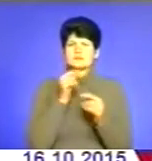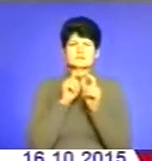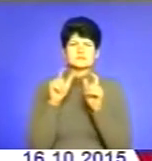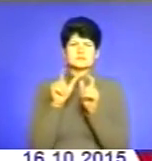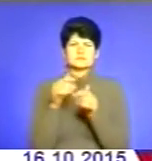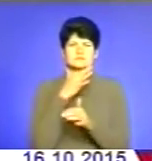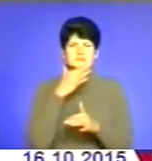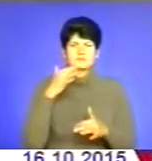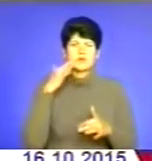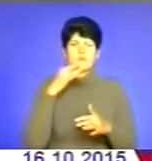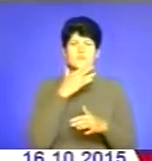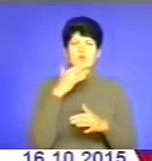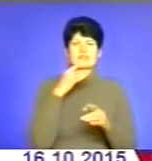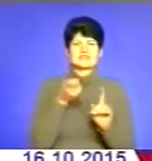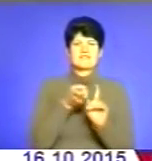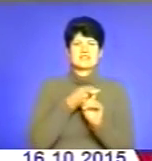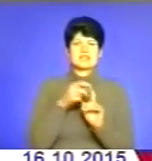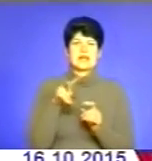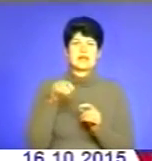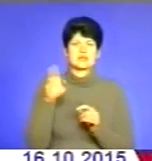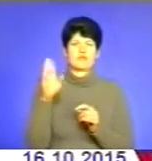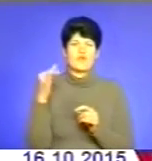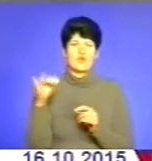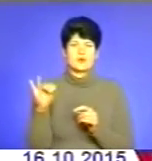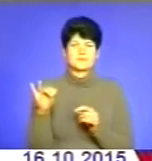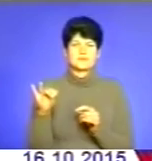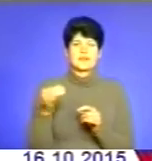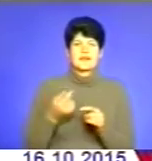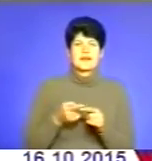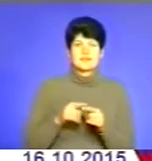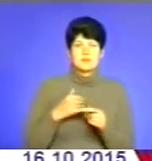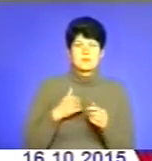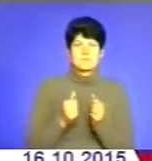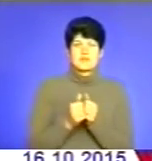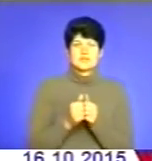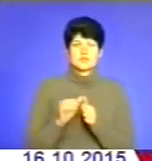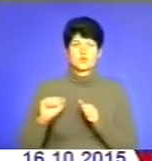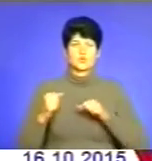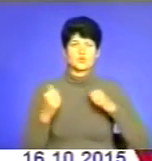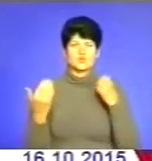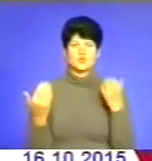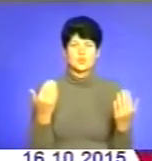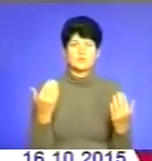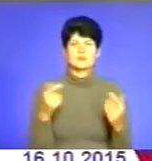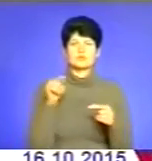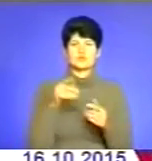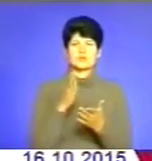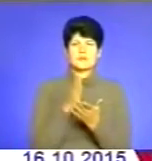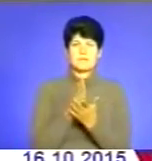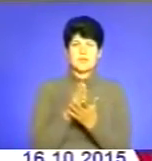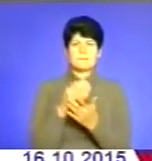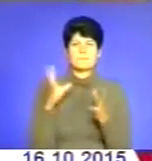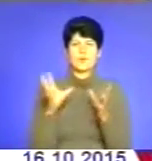дуже багато зв'язано з Литвою. Ми близькі друг к другу, тому що маємо общу